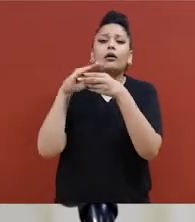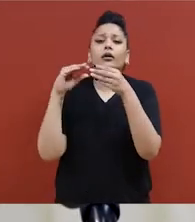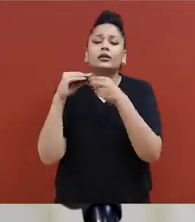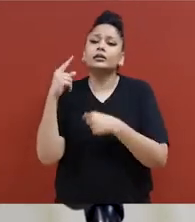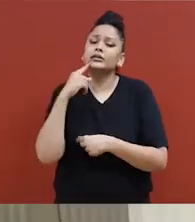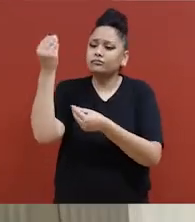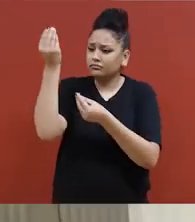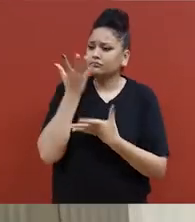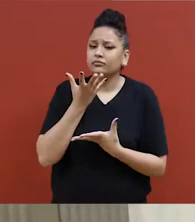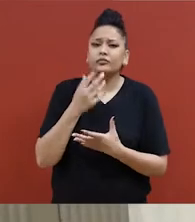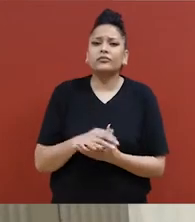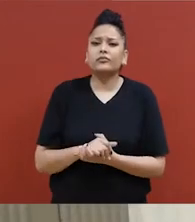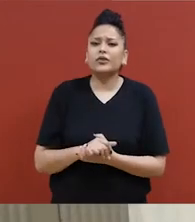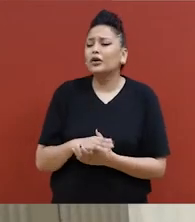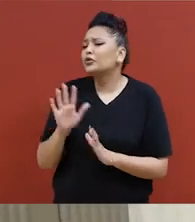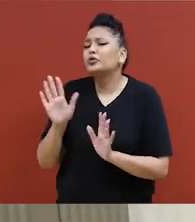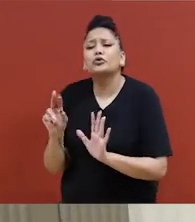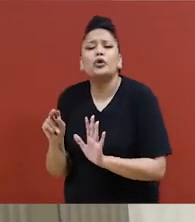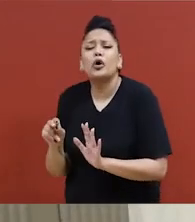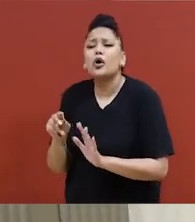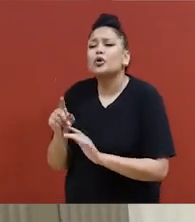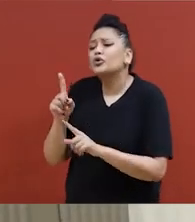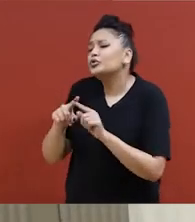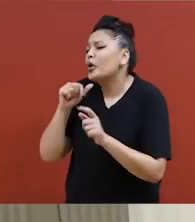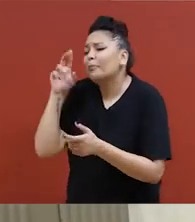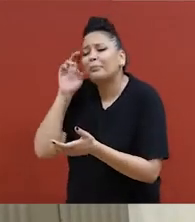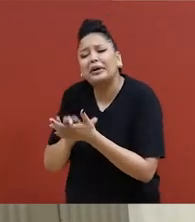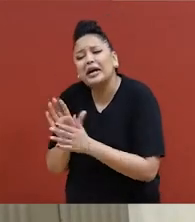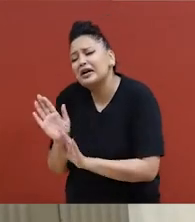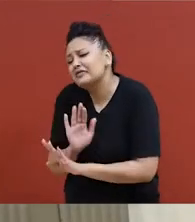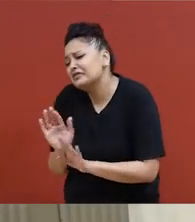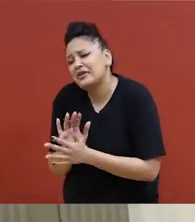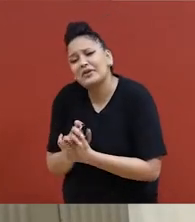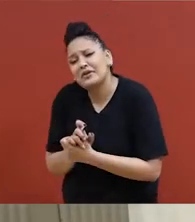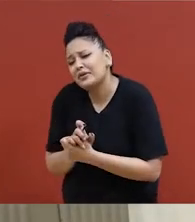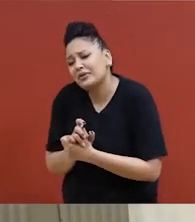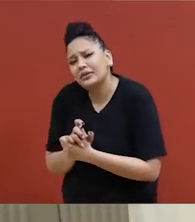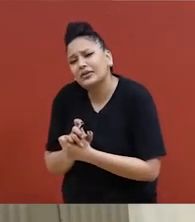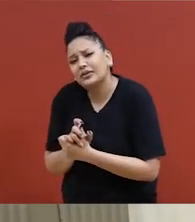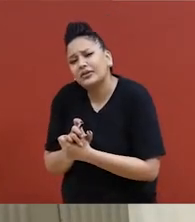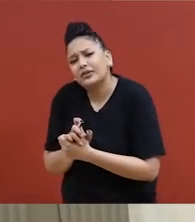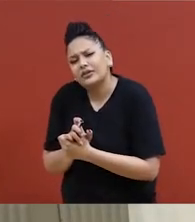dit, « Non, je ne crois pas que ton pied se plie dans ta chaussure.